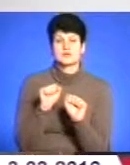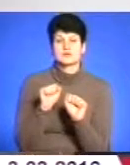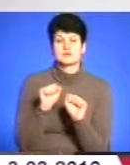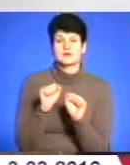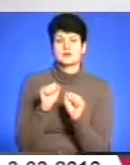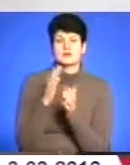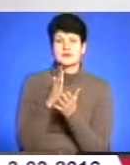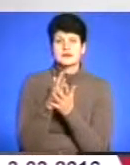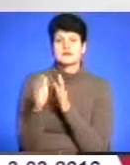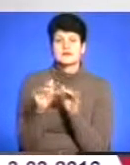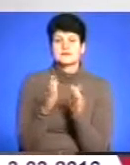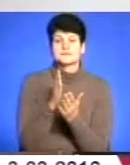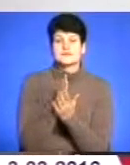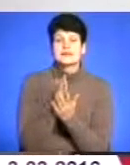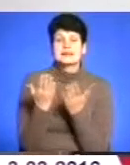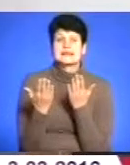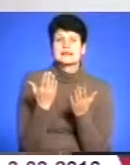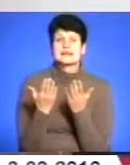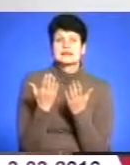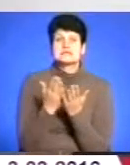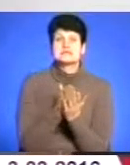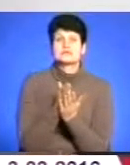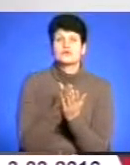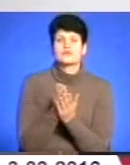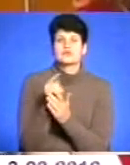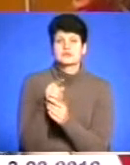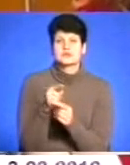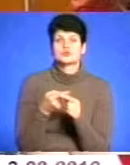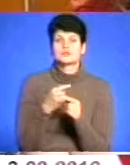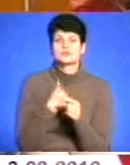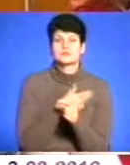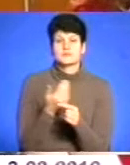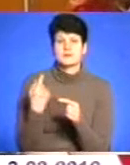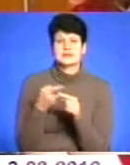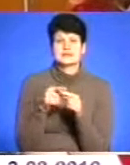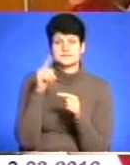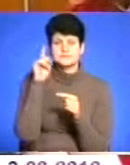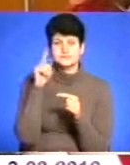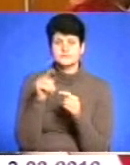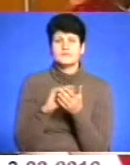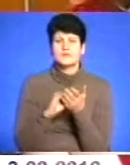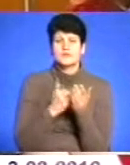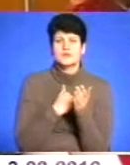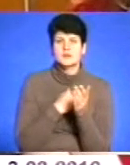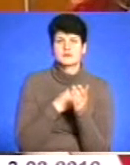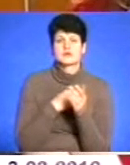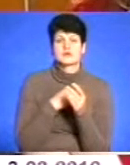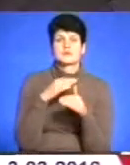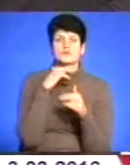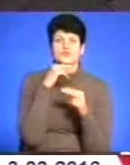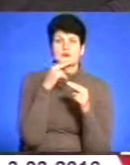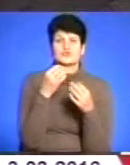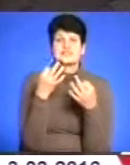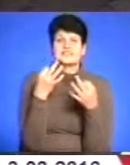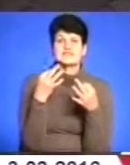речі відбуваються, які заслугують на те, щоб ми про це знали. Автор хотів привернути увагу до проблеми звільнення полонених.